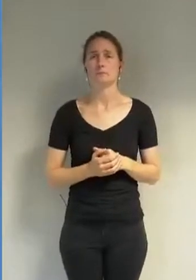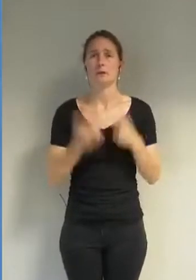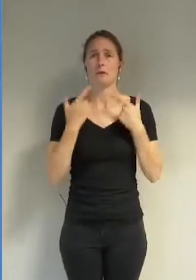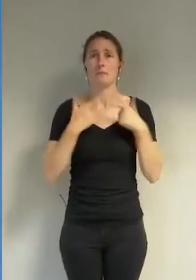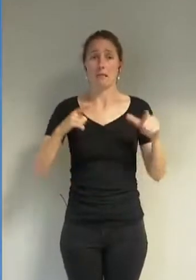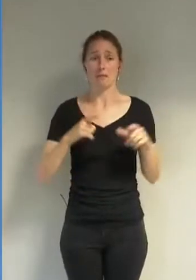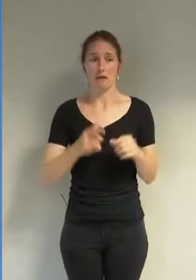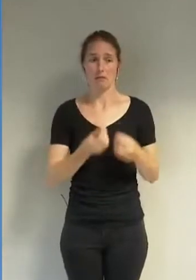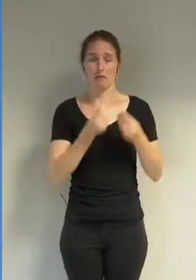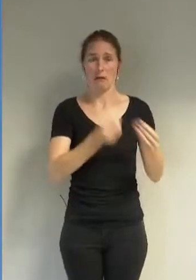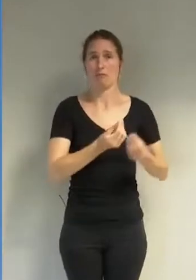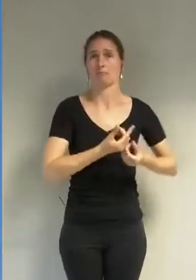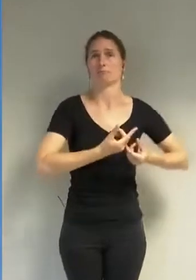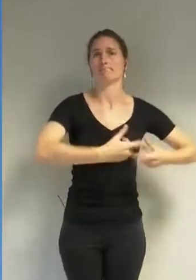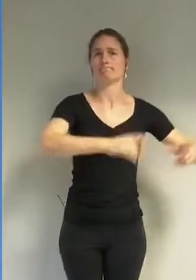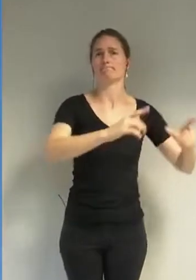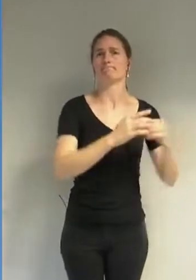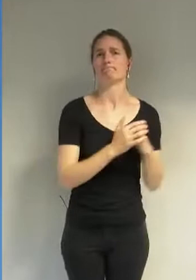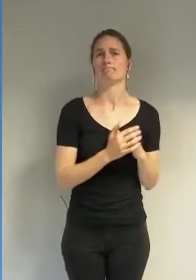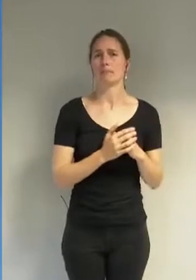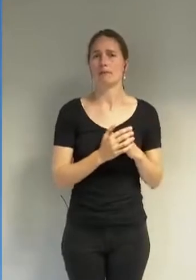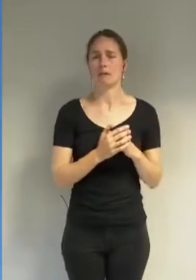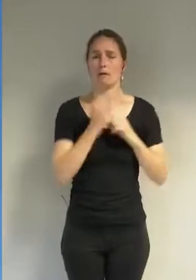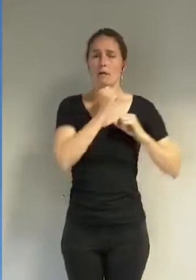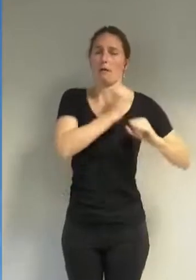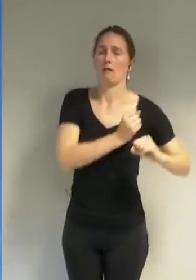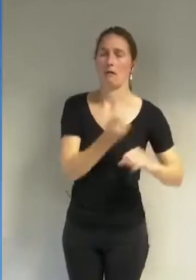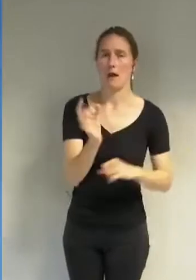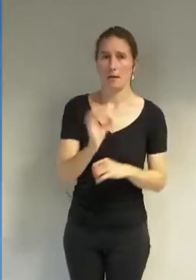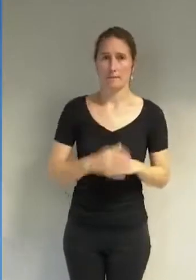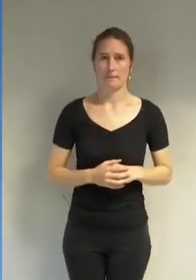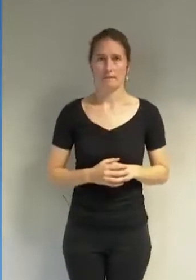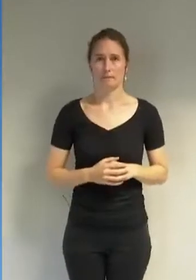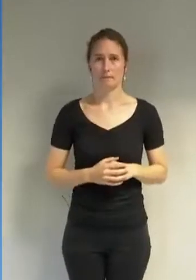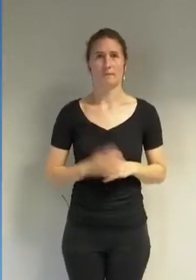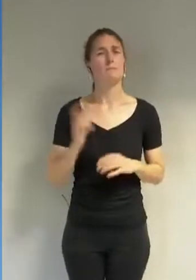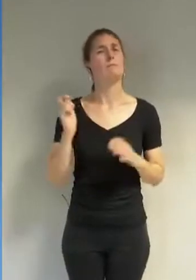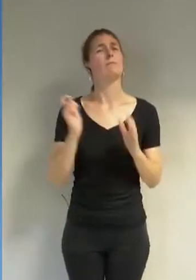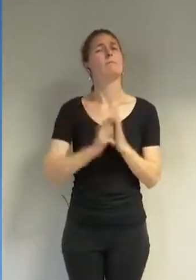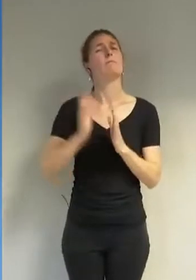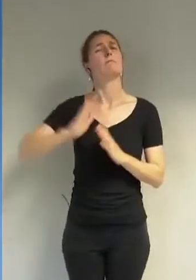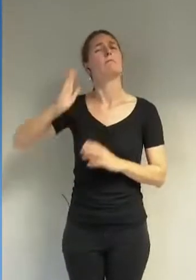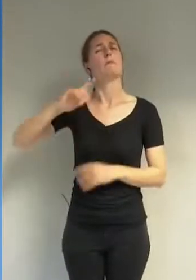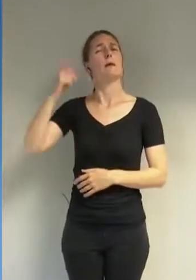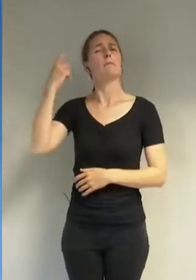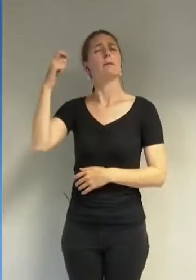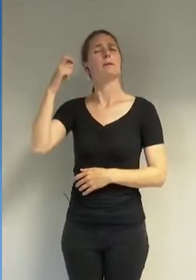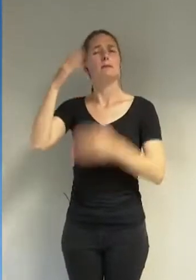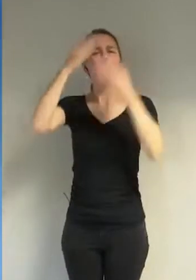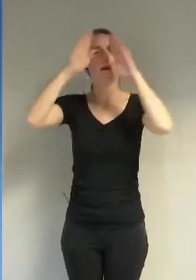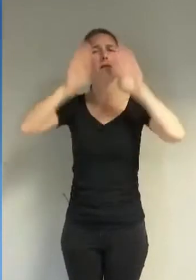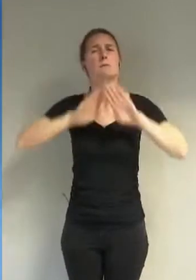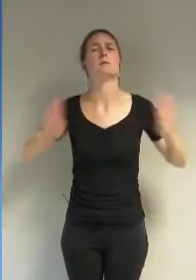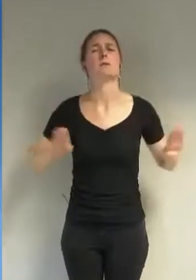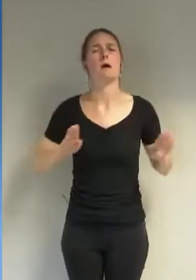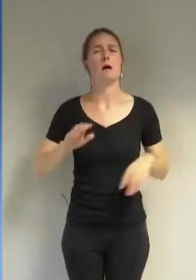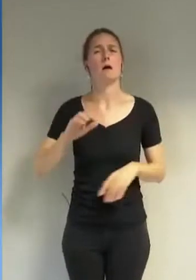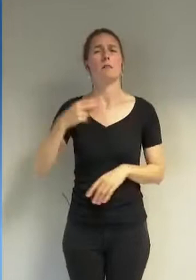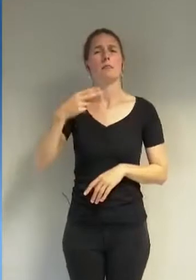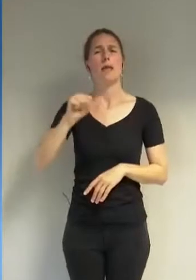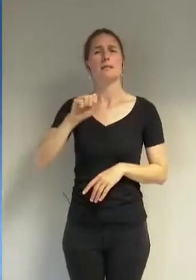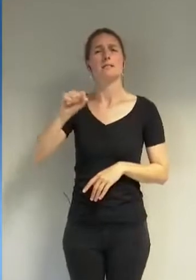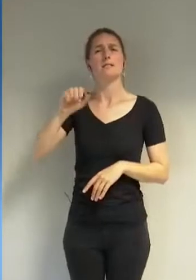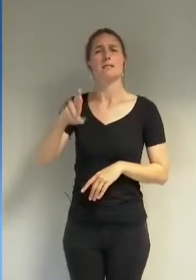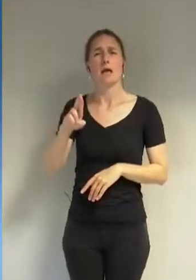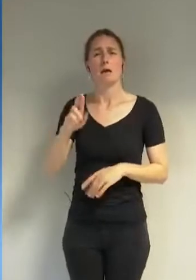Dans un discours célèbre, le président égyptien, Abdel Nasser, se rit du leader des frères musulmans qui désirent